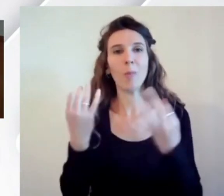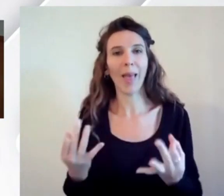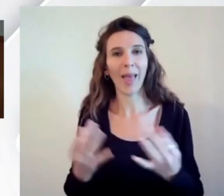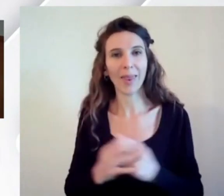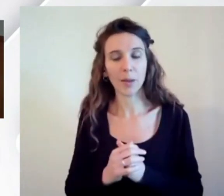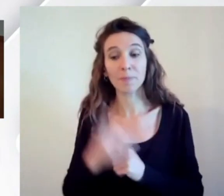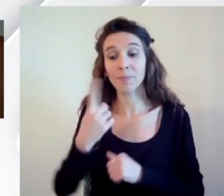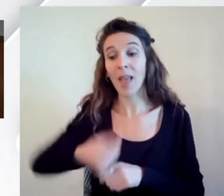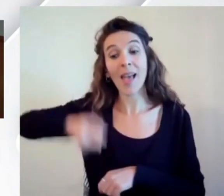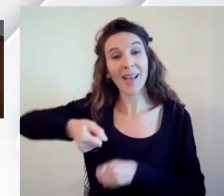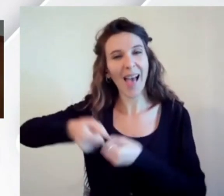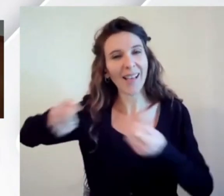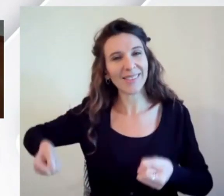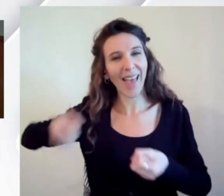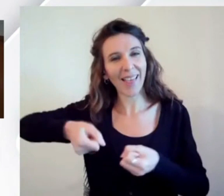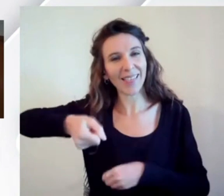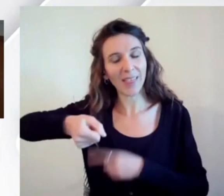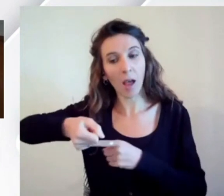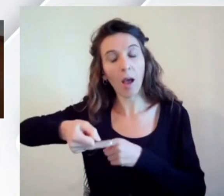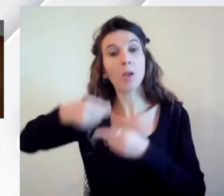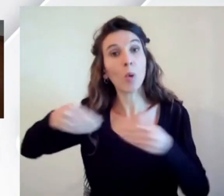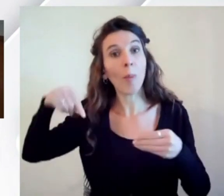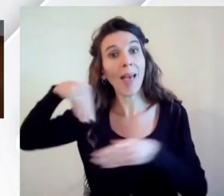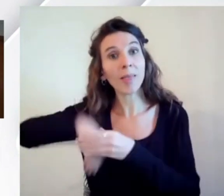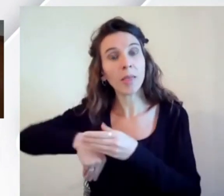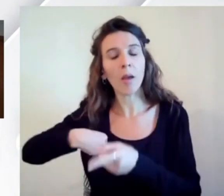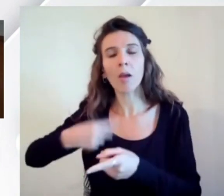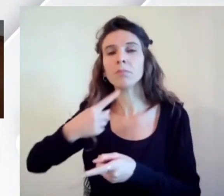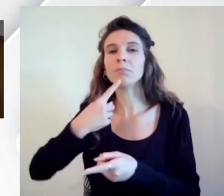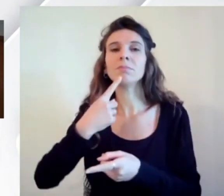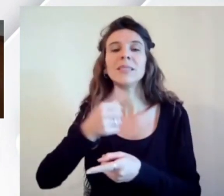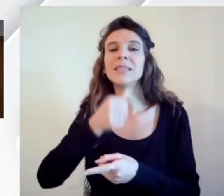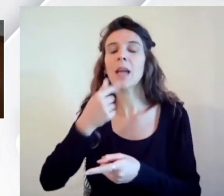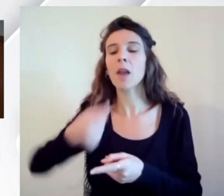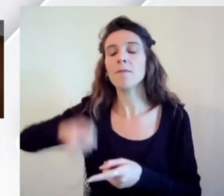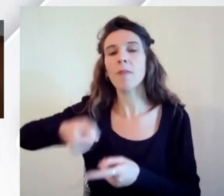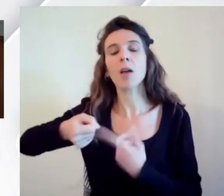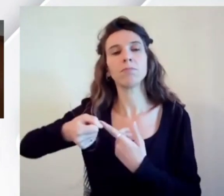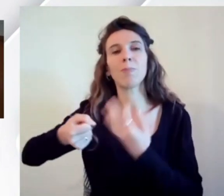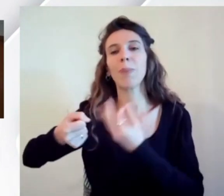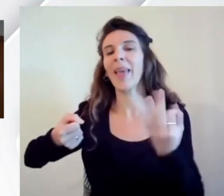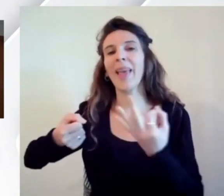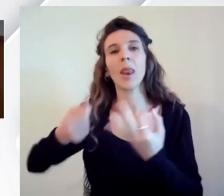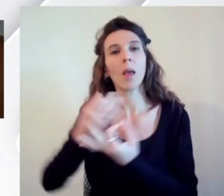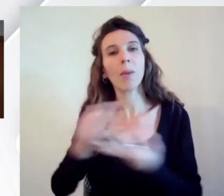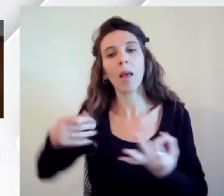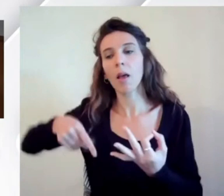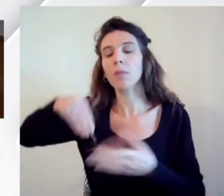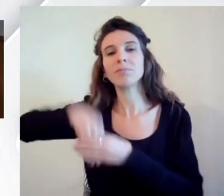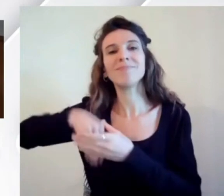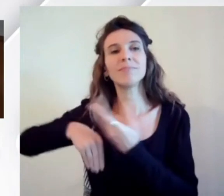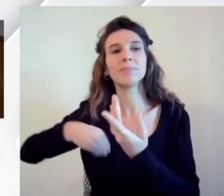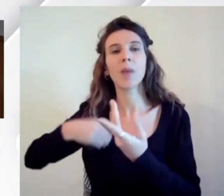cassetta degli attrezzi è fondamentale avercela solida e avercela ben strutturata